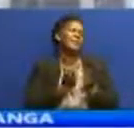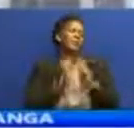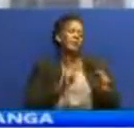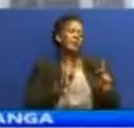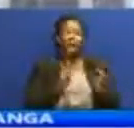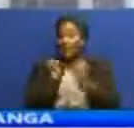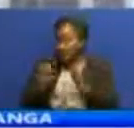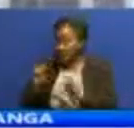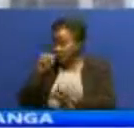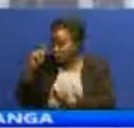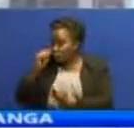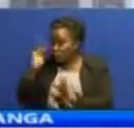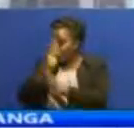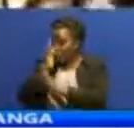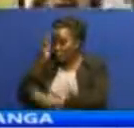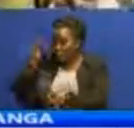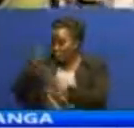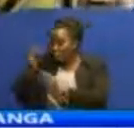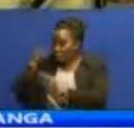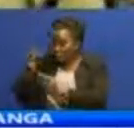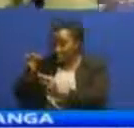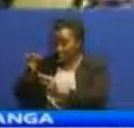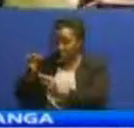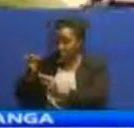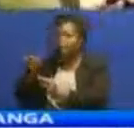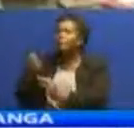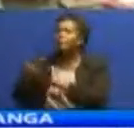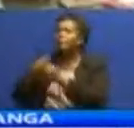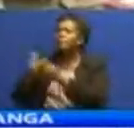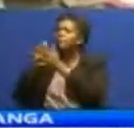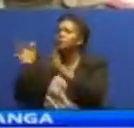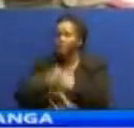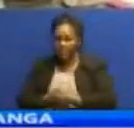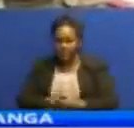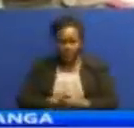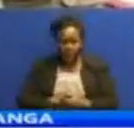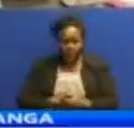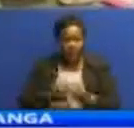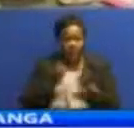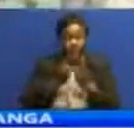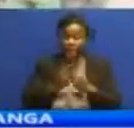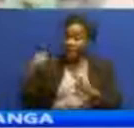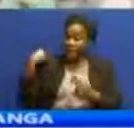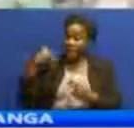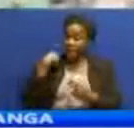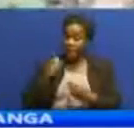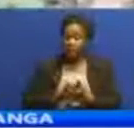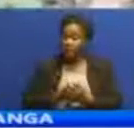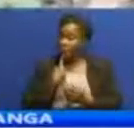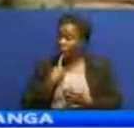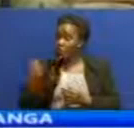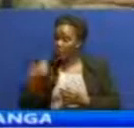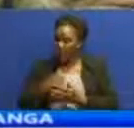uwalisi ya waki kwa sisi amba kutuko kwenye maine wa hali tunahona nitatizo kubwa mwisho IGP 0 akatwa kauli ya jeshi la